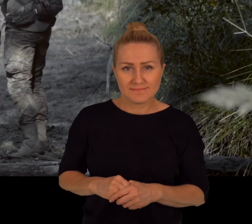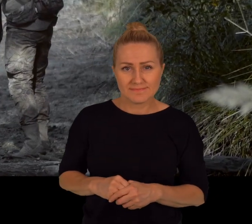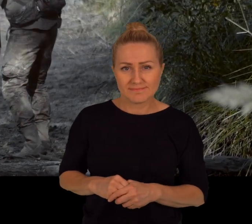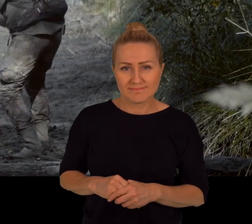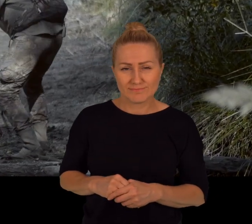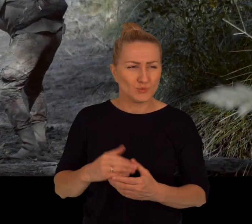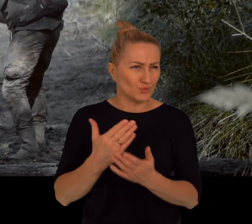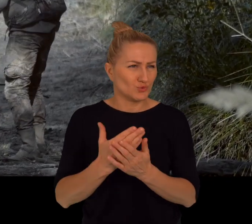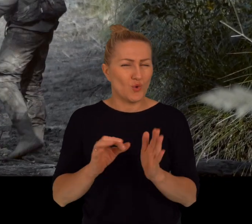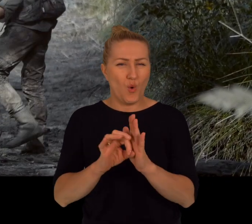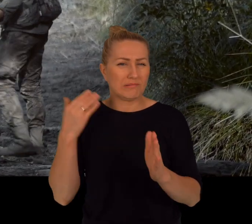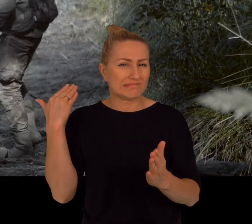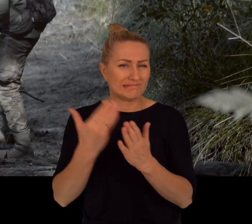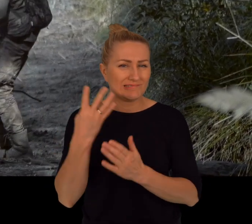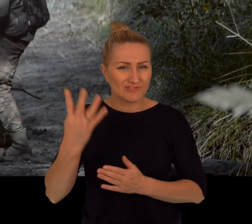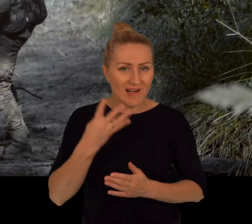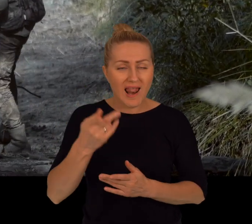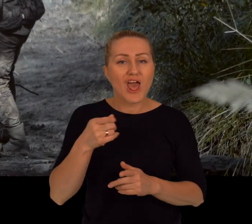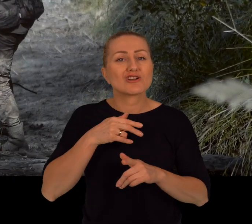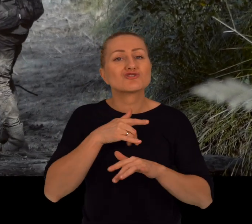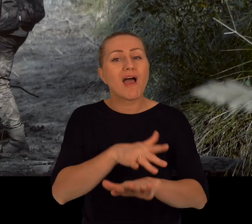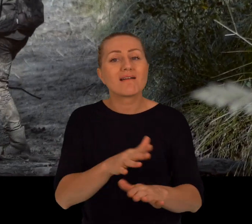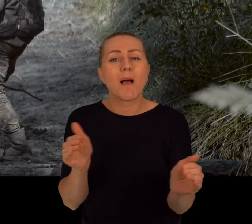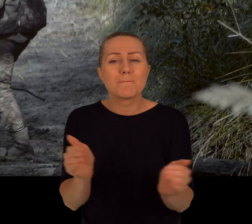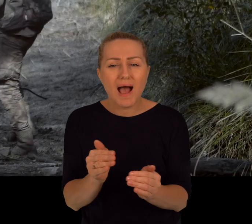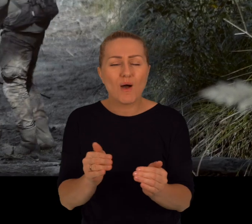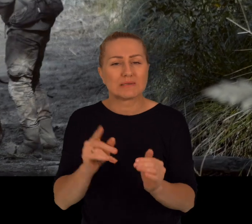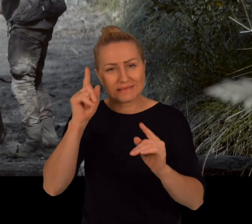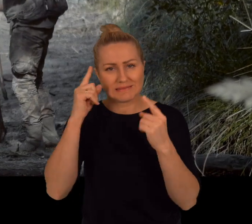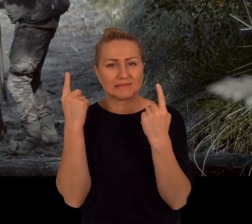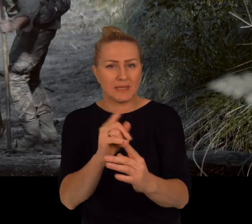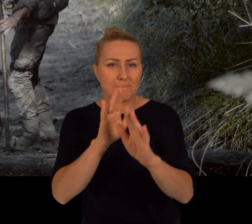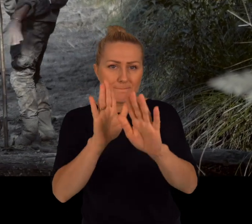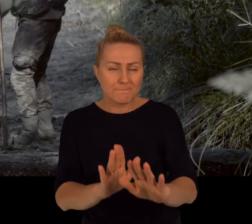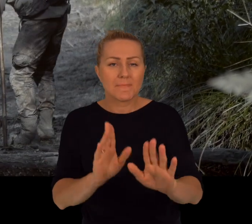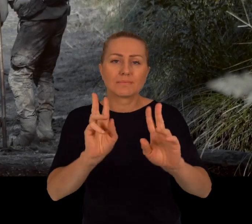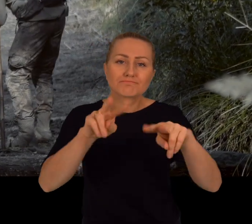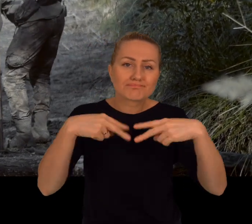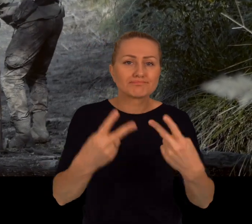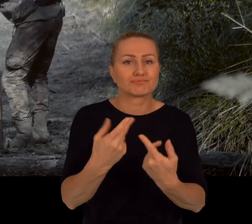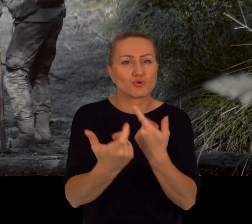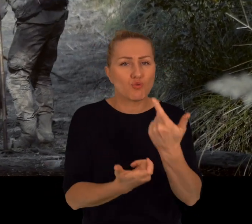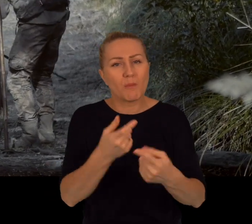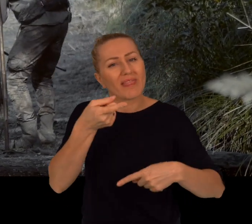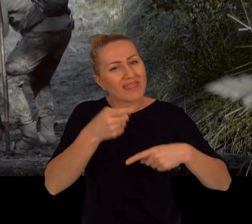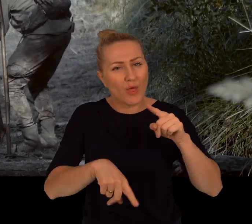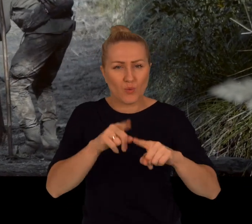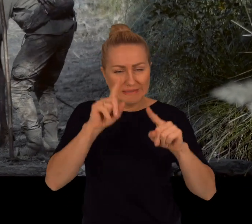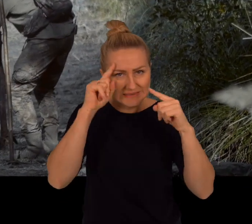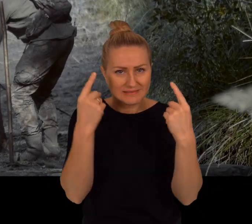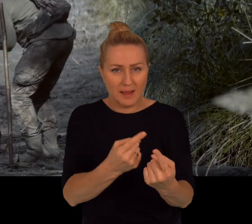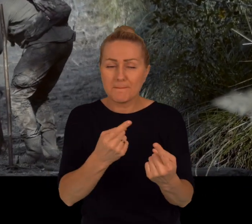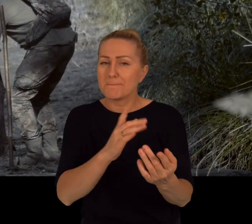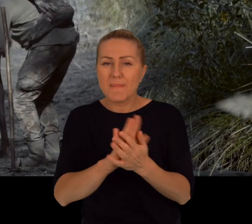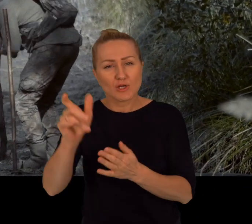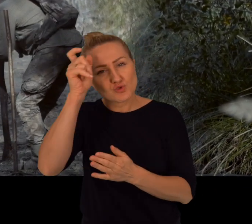Od ponad czterech lat rzeka mała jest pozostawiona w spokoju, czyli renaturyzuje się w sposób zupełnie naturalny,